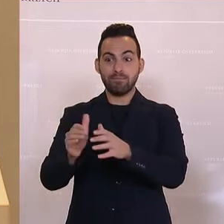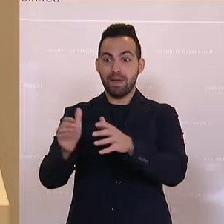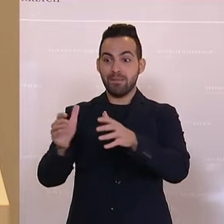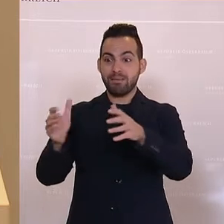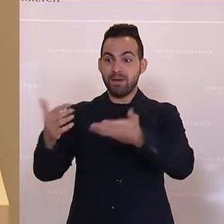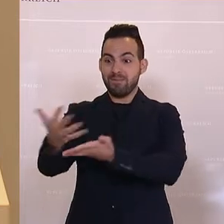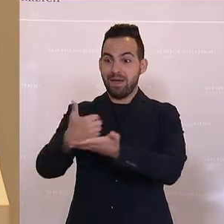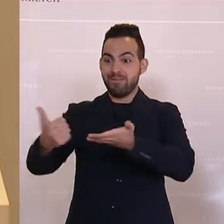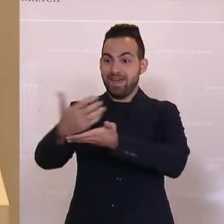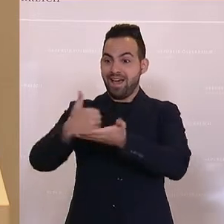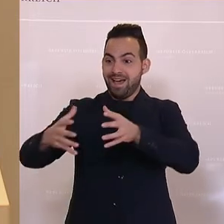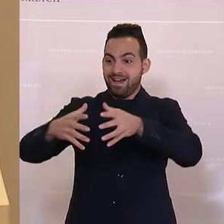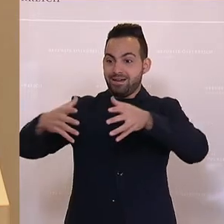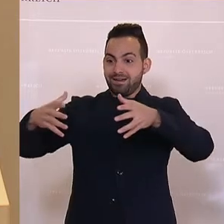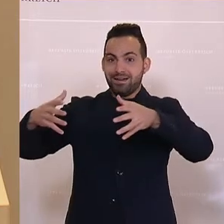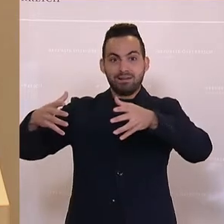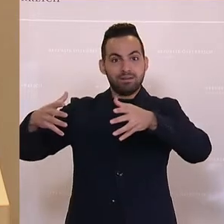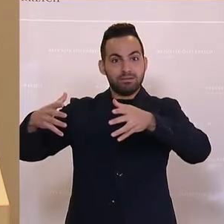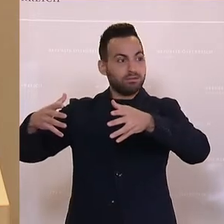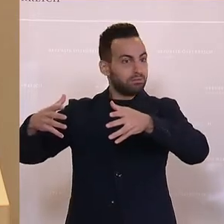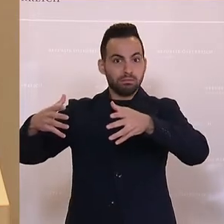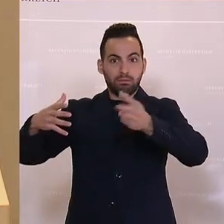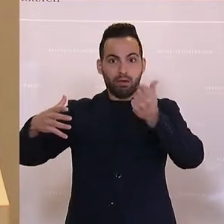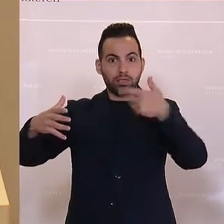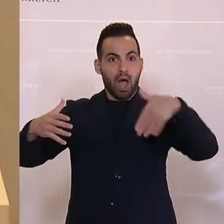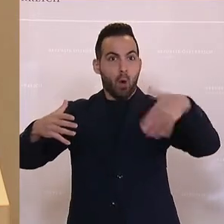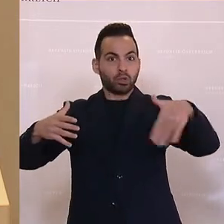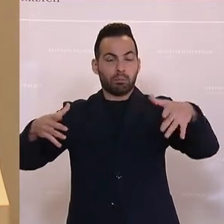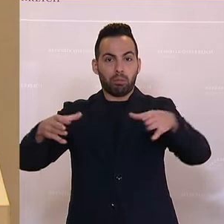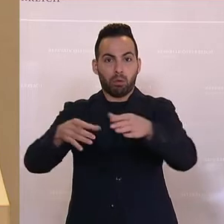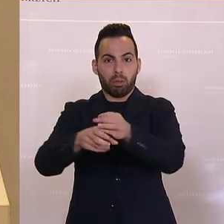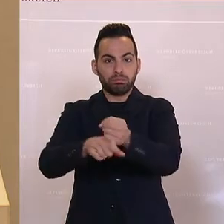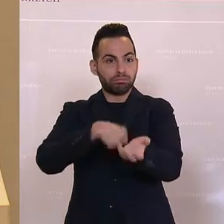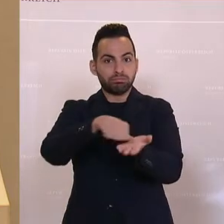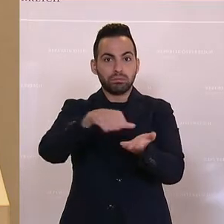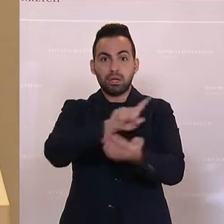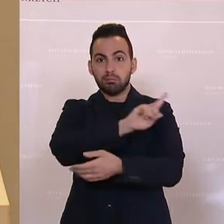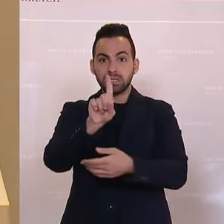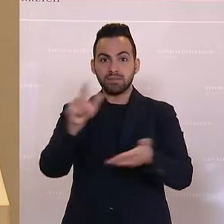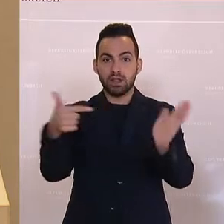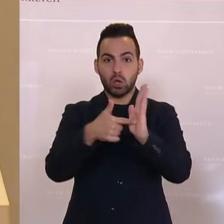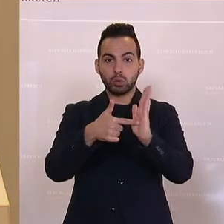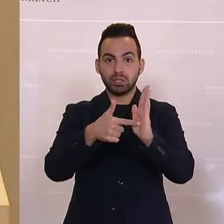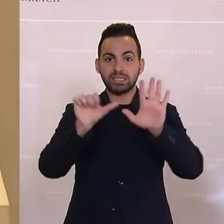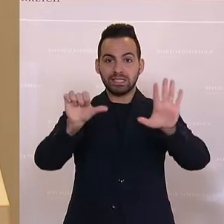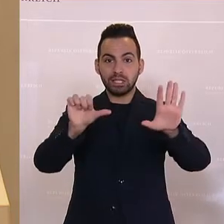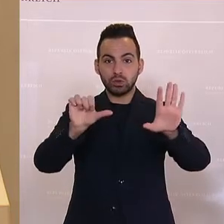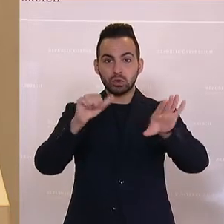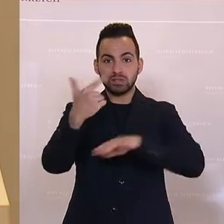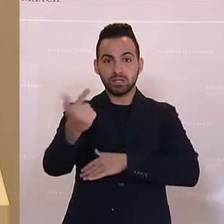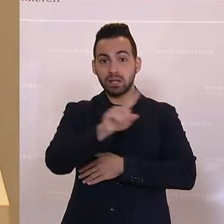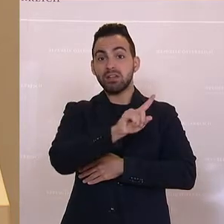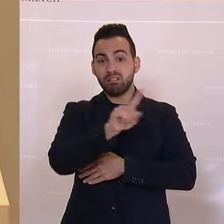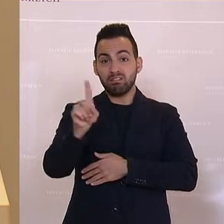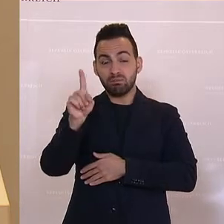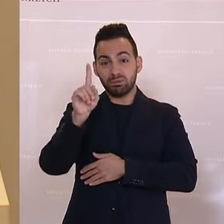Steuereinnahmen und das Einzige, was wirklich großartig war, ist das Geld ausgeben. Bis 2026 werden wir fast 400 Milliarden Euro Schulden